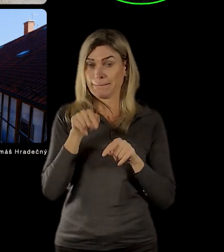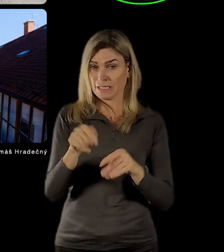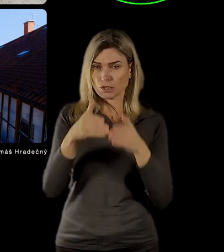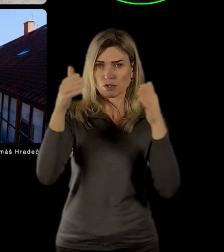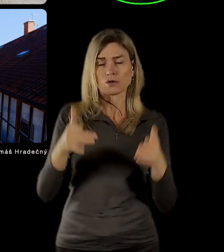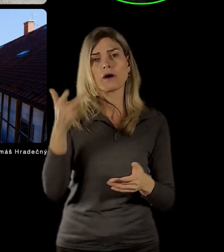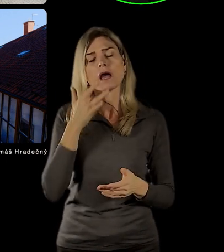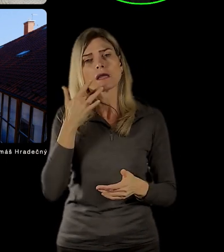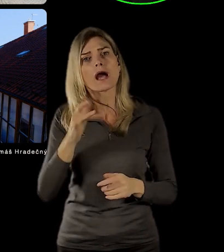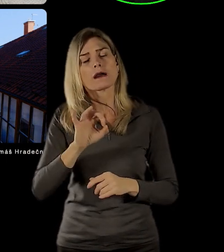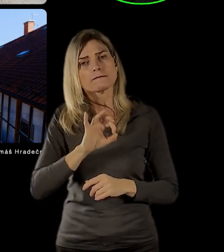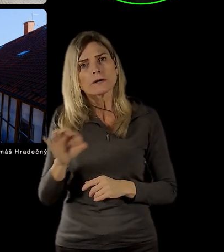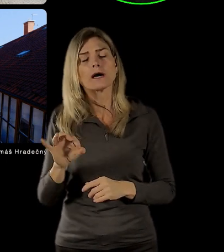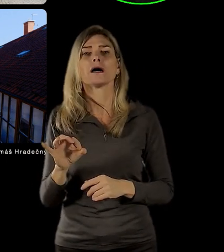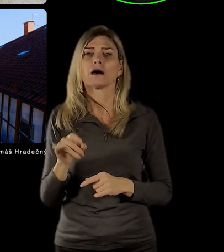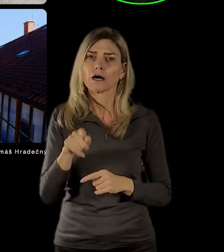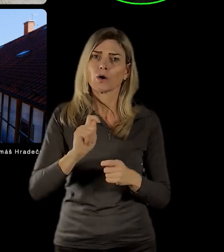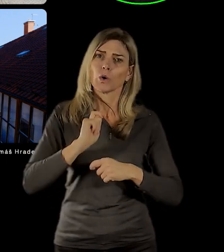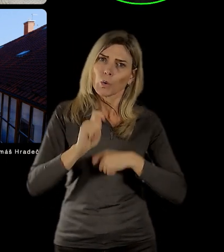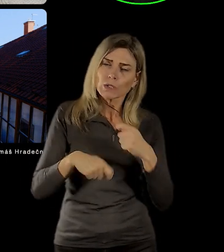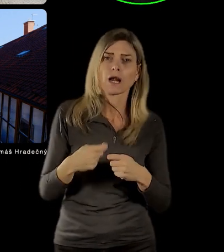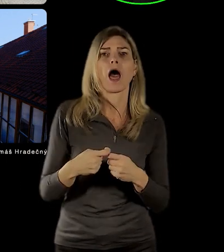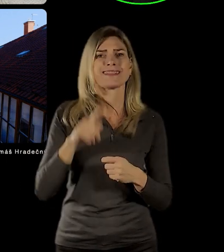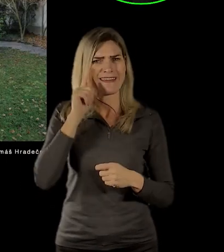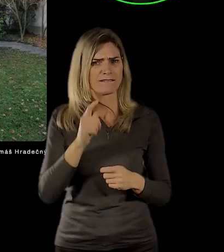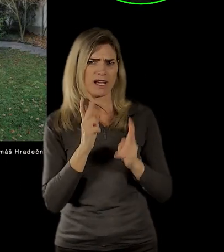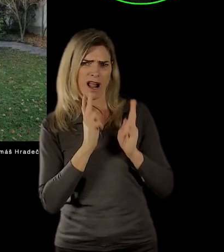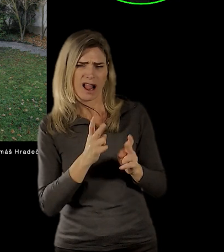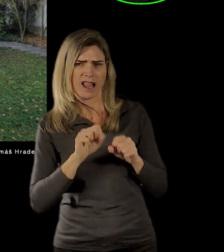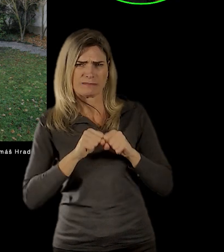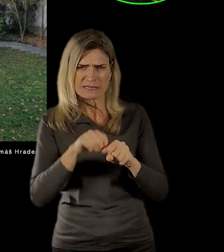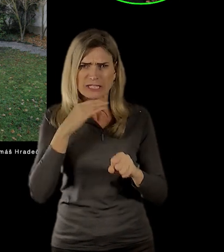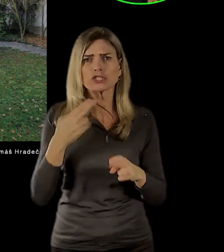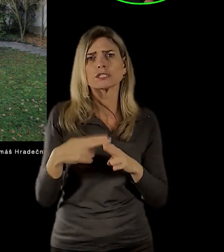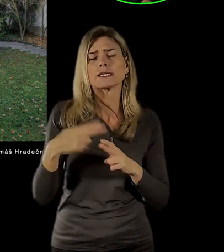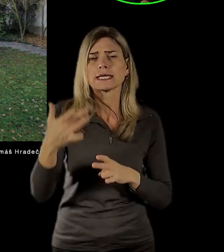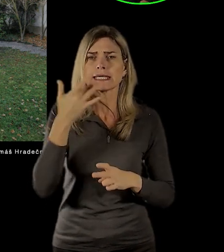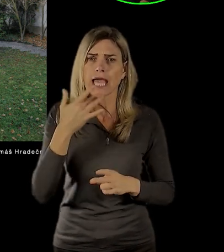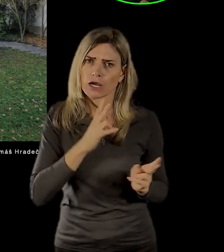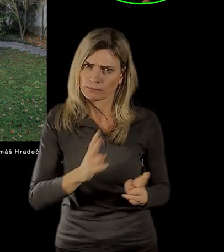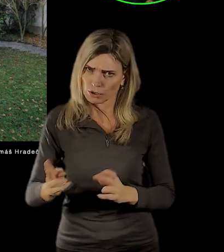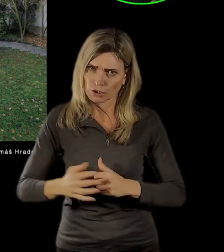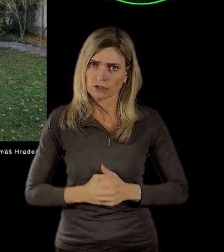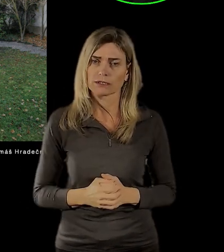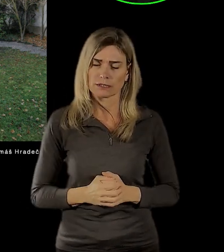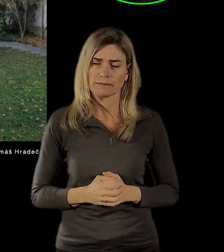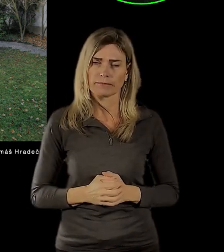podobnou realitou vypořádat. Nutno podotknout, že